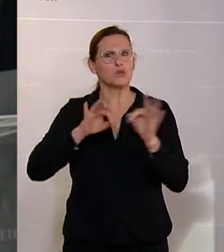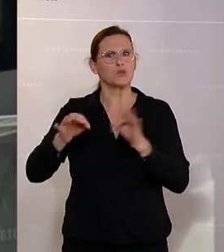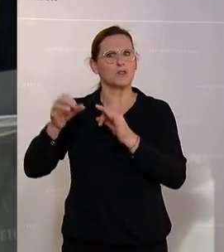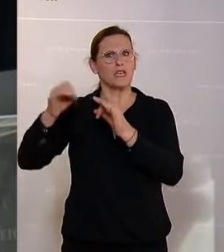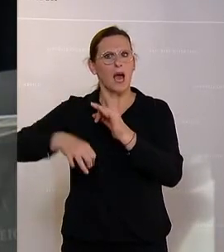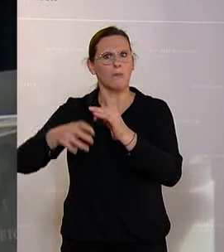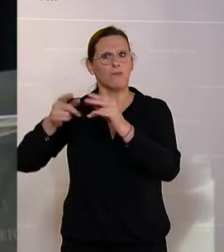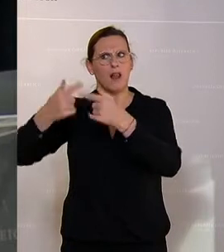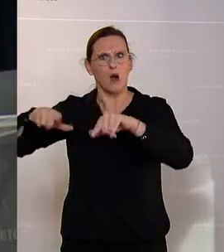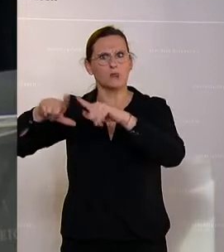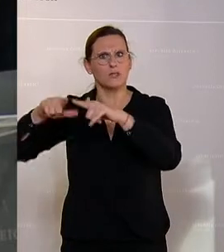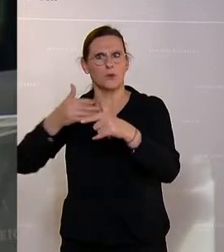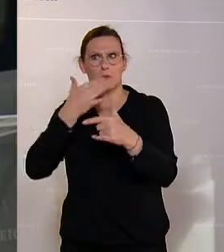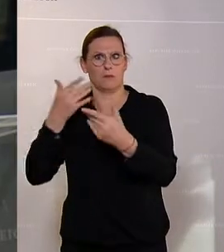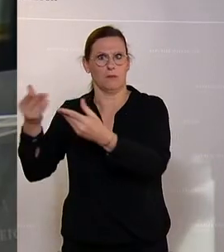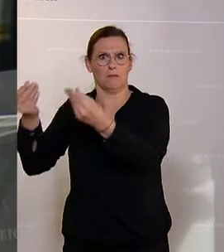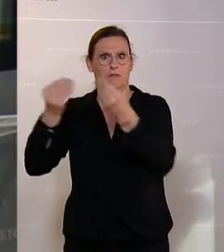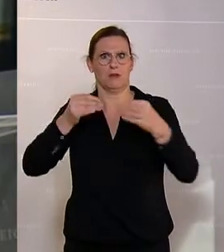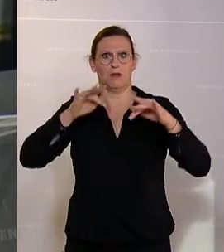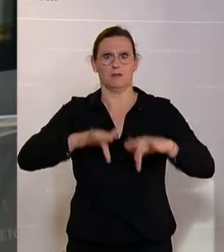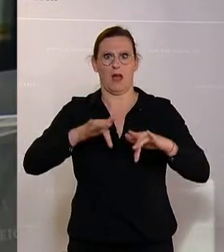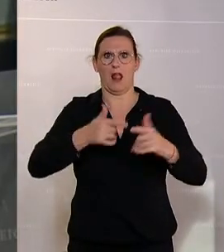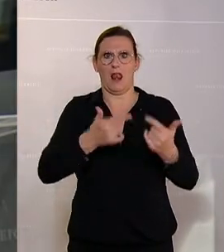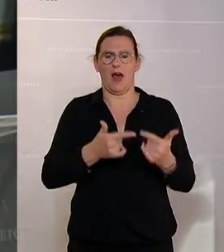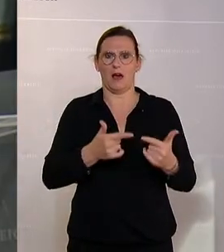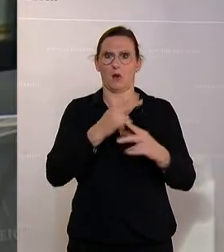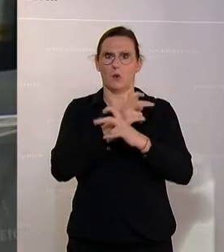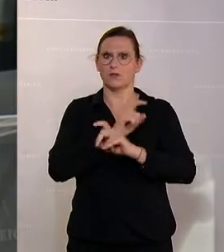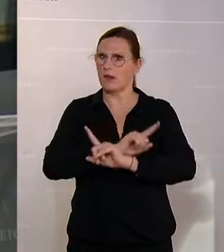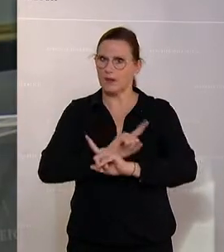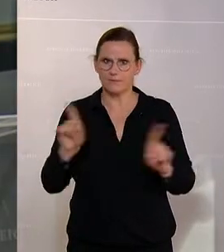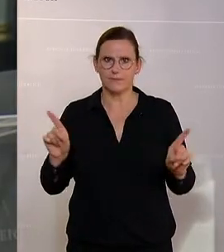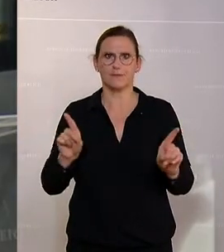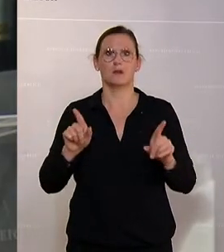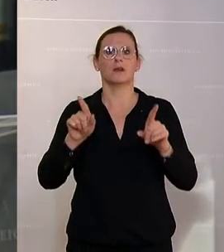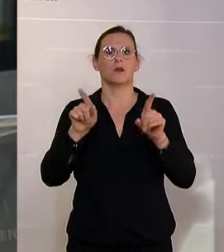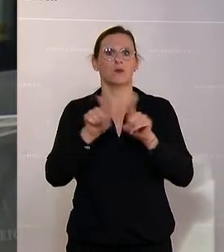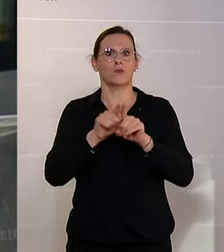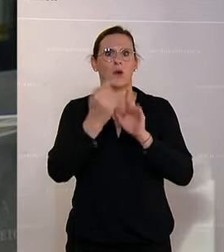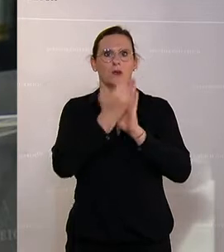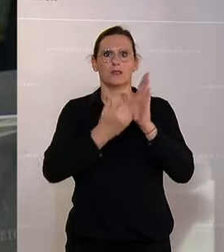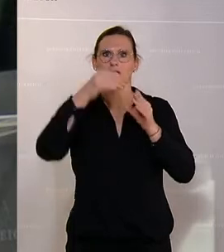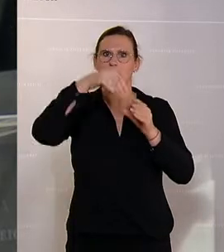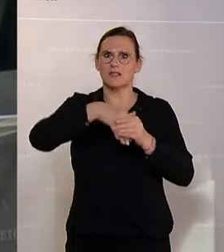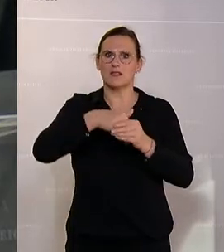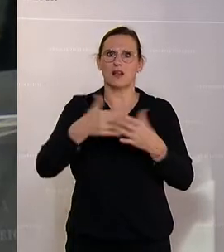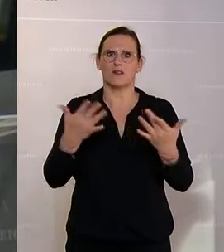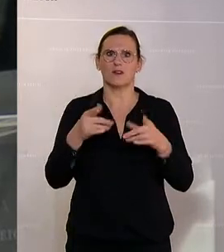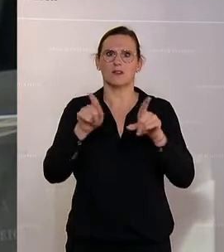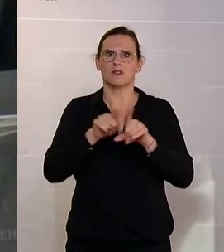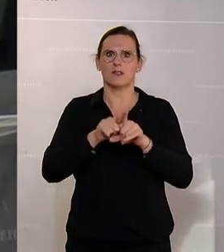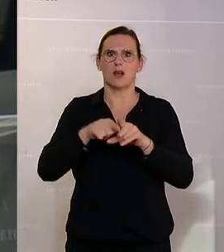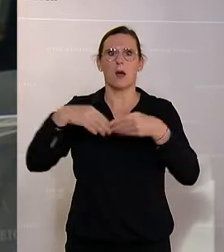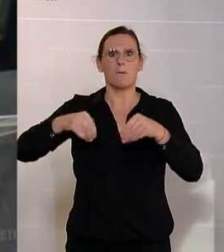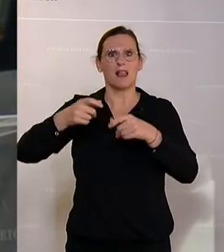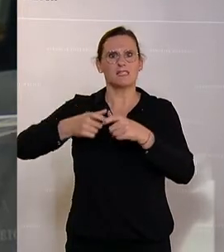nicht länger in Österreich deponiert werden dürfen. Und wir setzen mit diesem Gesetz auch die Single-Use-Plastik